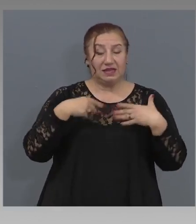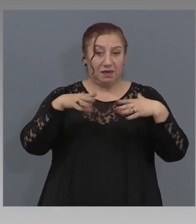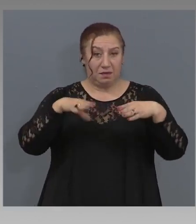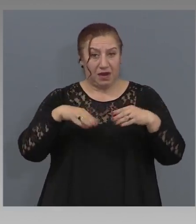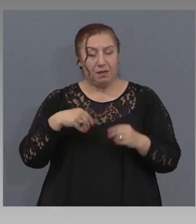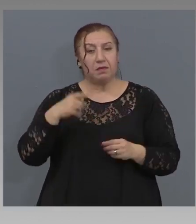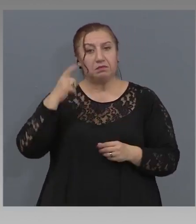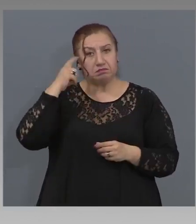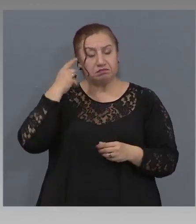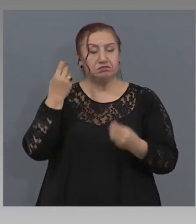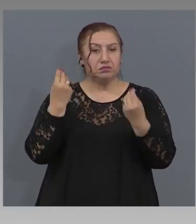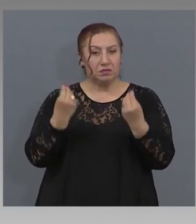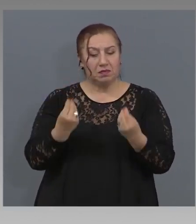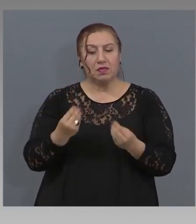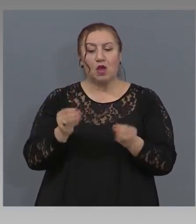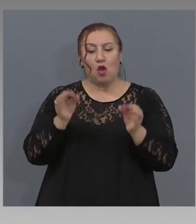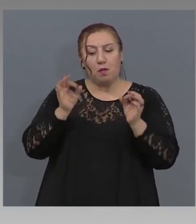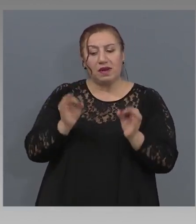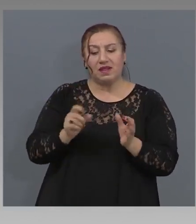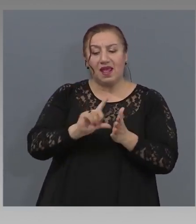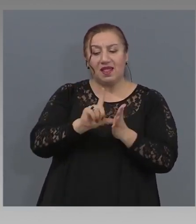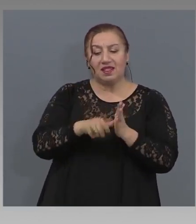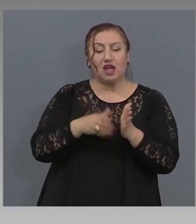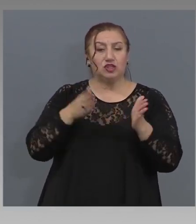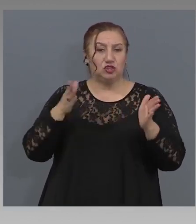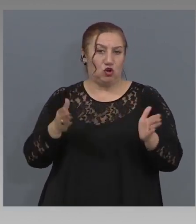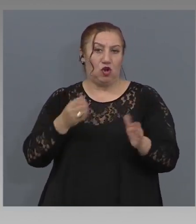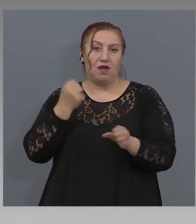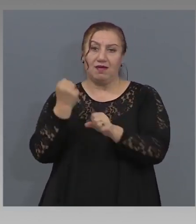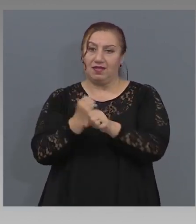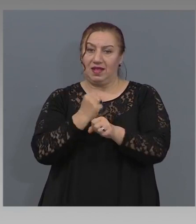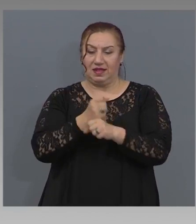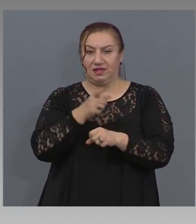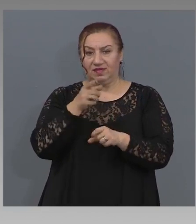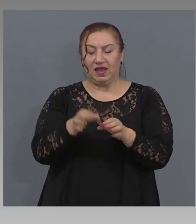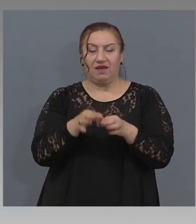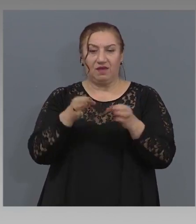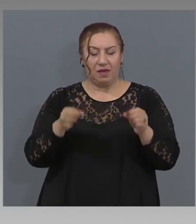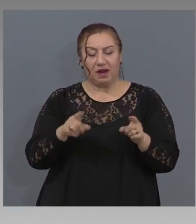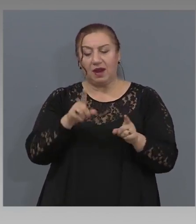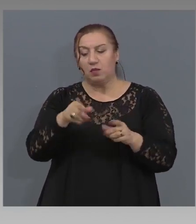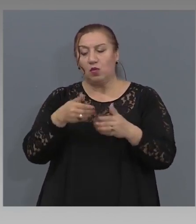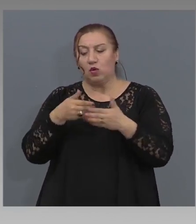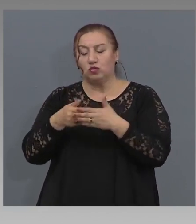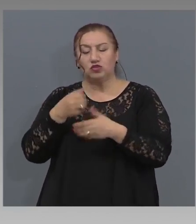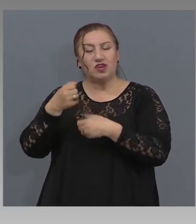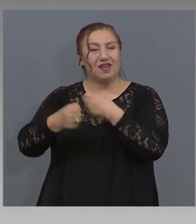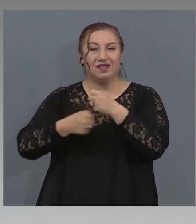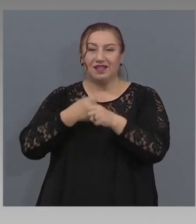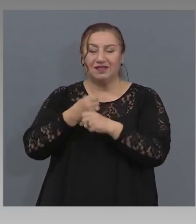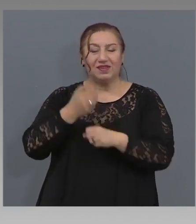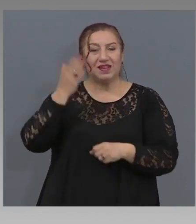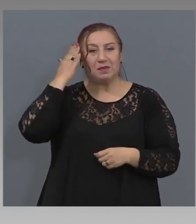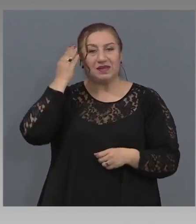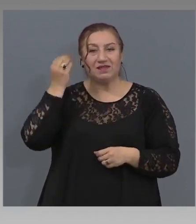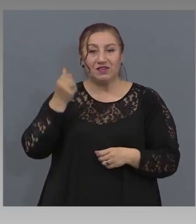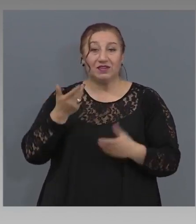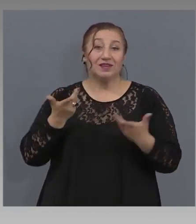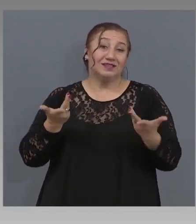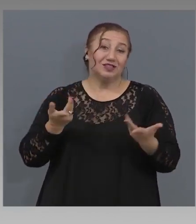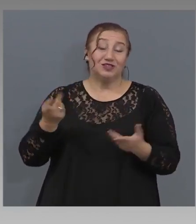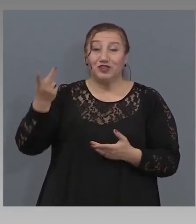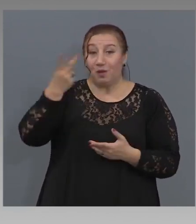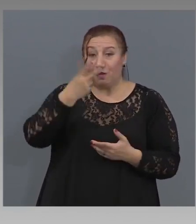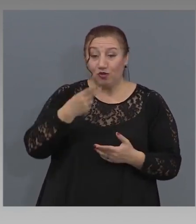срок да действа такава мярка. А по отношение на действията на министра на финансите, още един път казвам, това е неговата